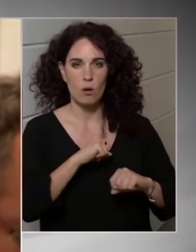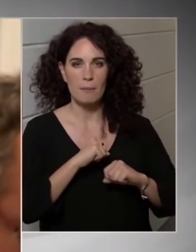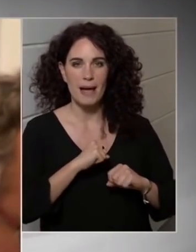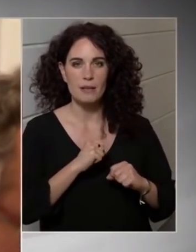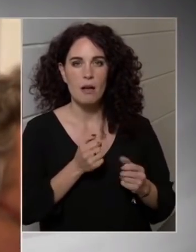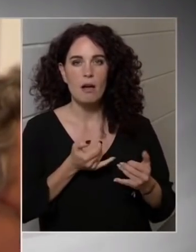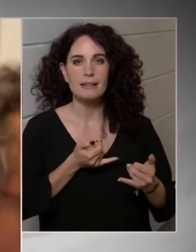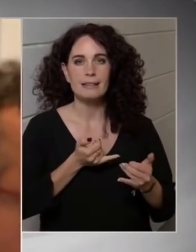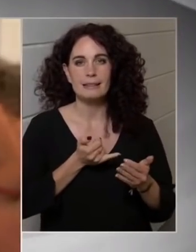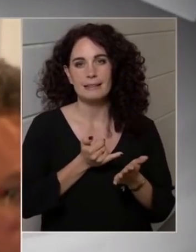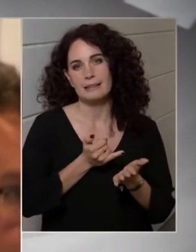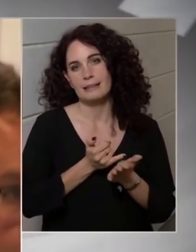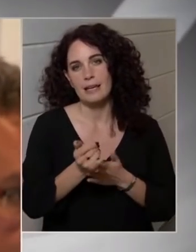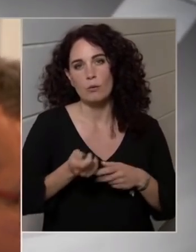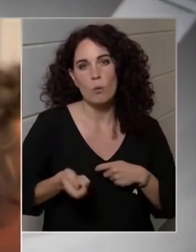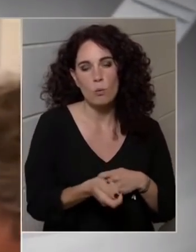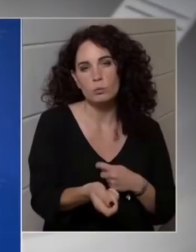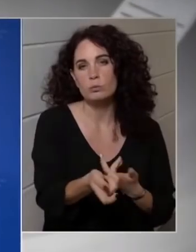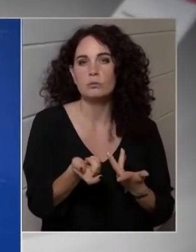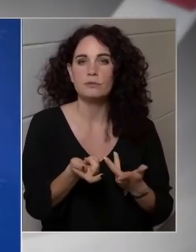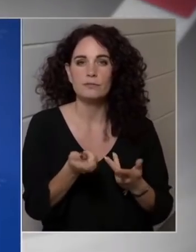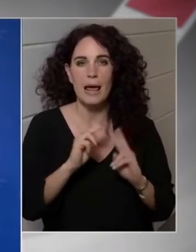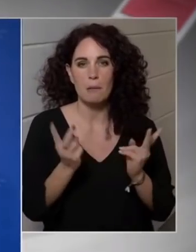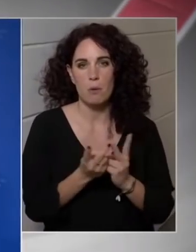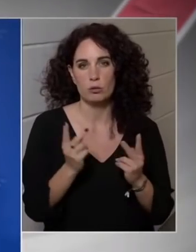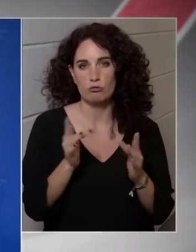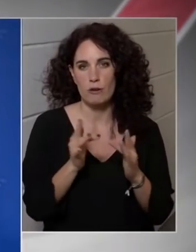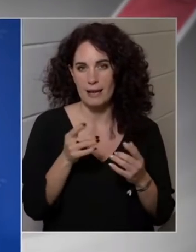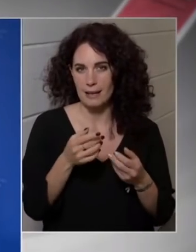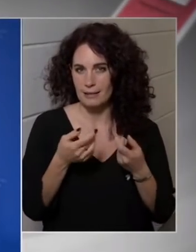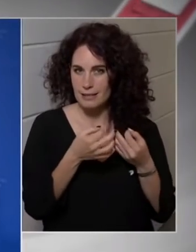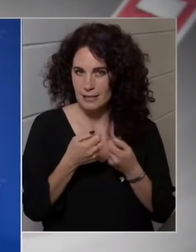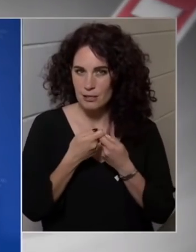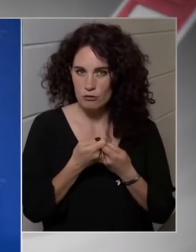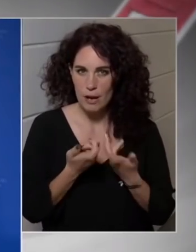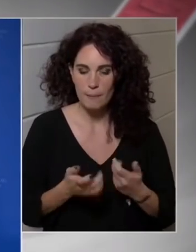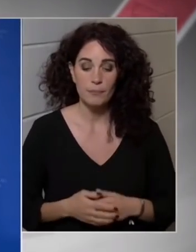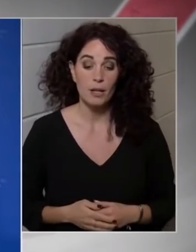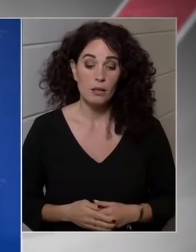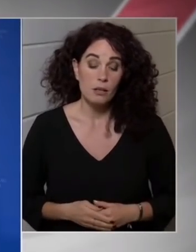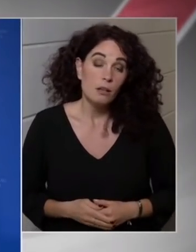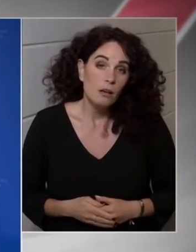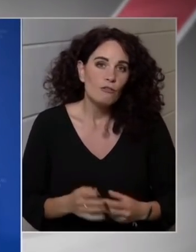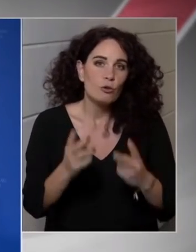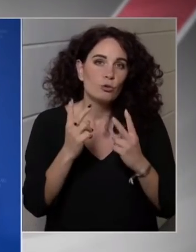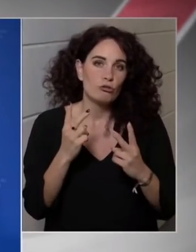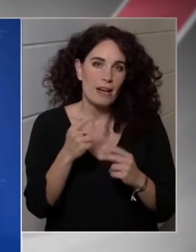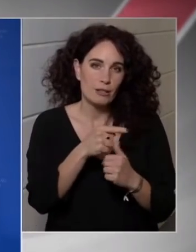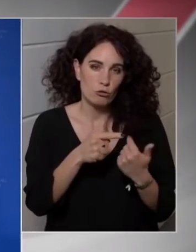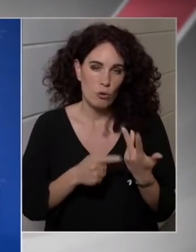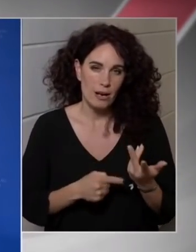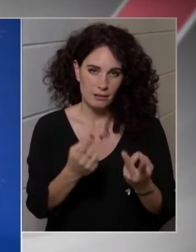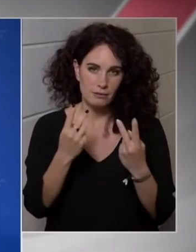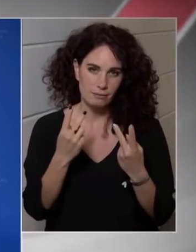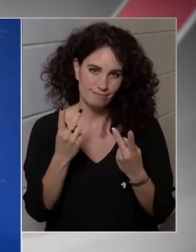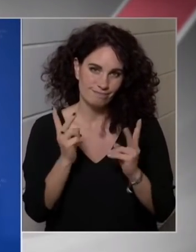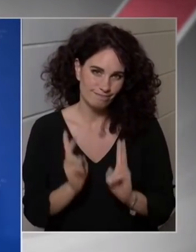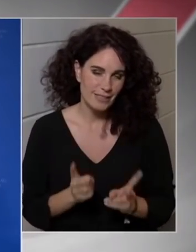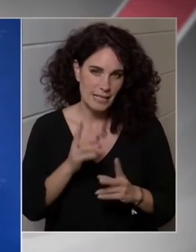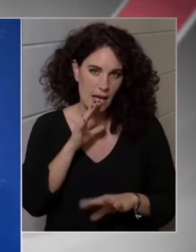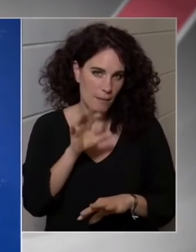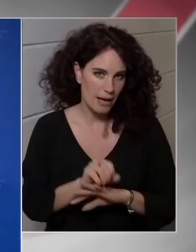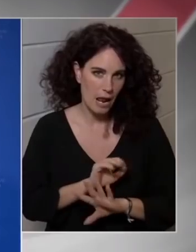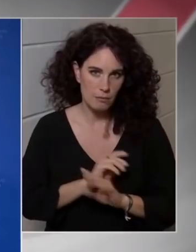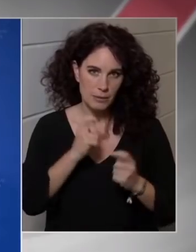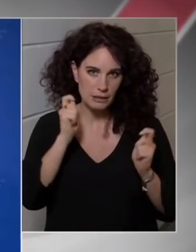világbajnokság megrendezésére? Azért, mert fontossági sorrendet kell megállapítani, és a jelenlegi helyzetben,